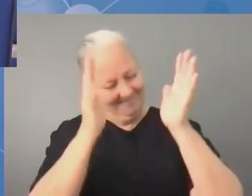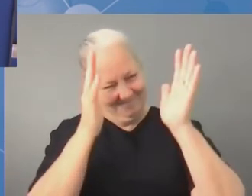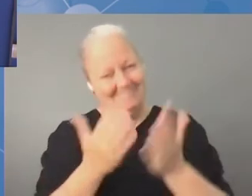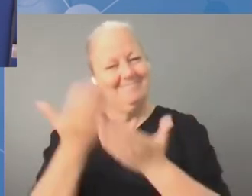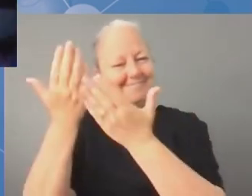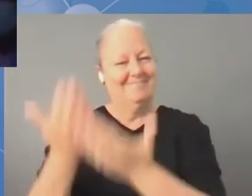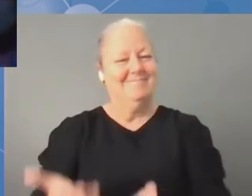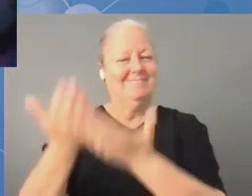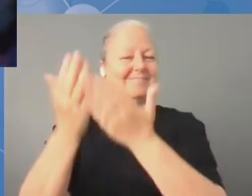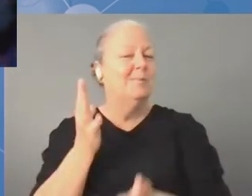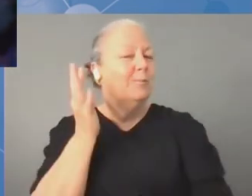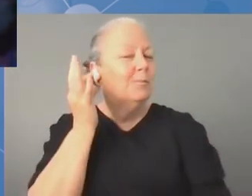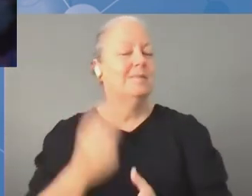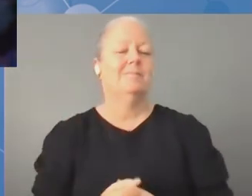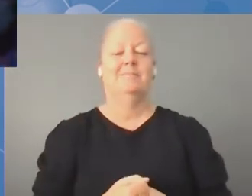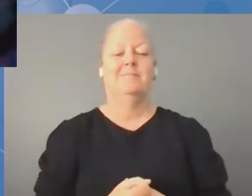jej zespołu.